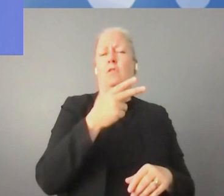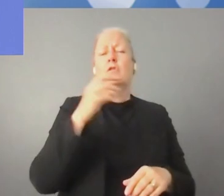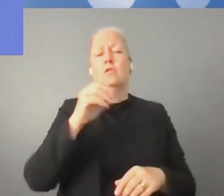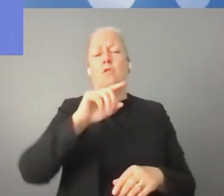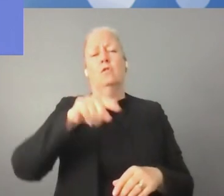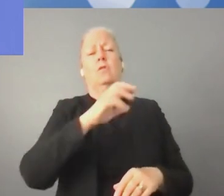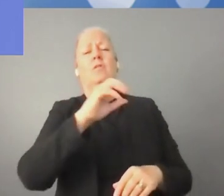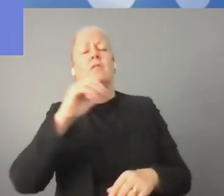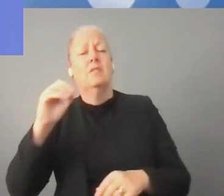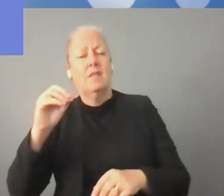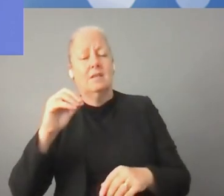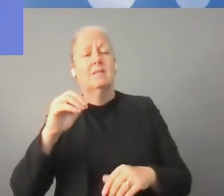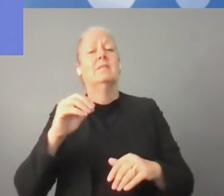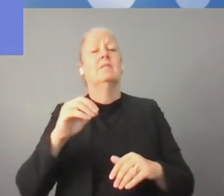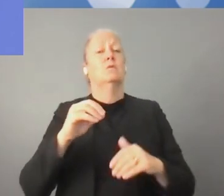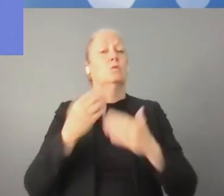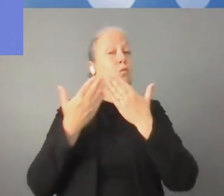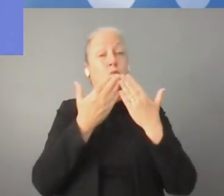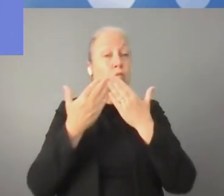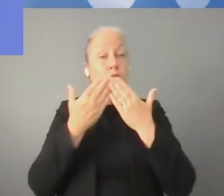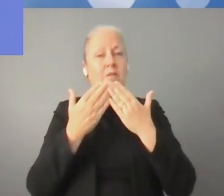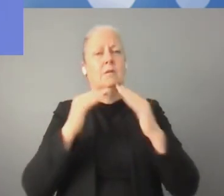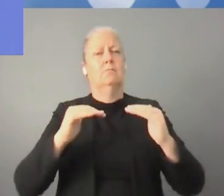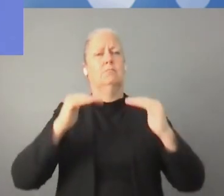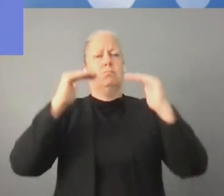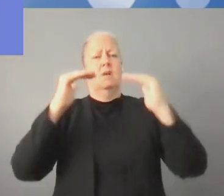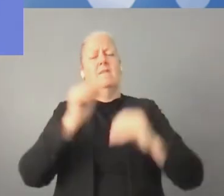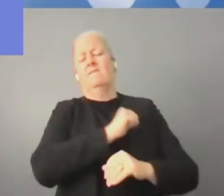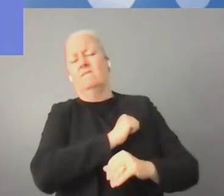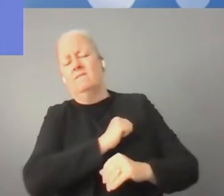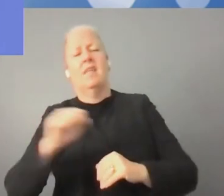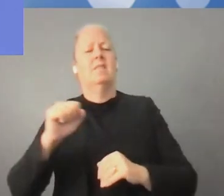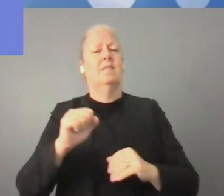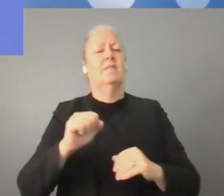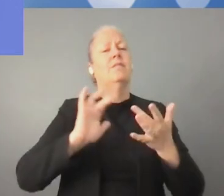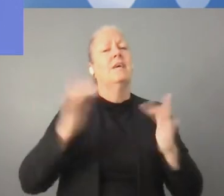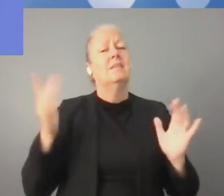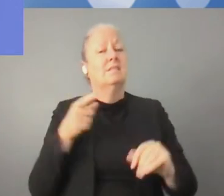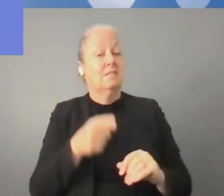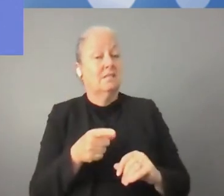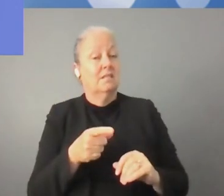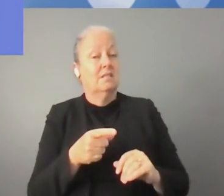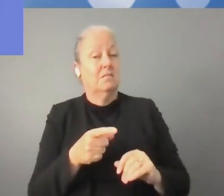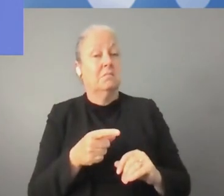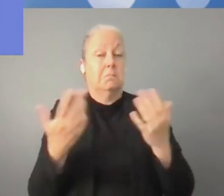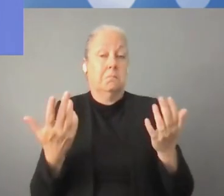Education Network. والذي سنحاول فيه أن نصل ثلاثين ألف مدرسة إلى